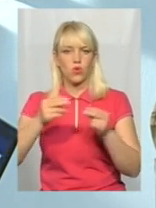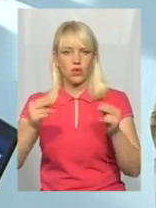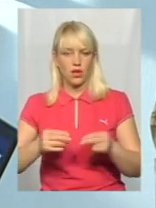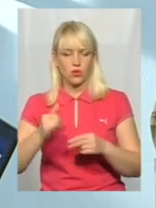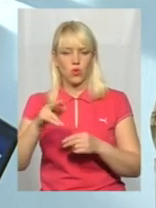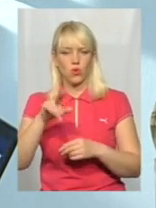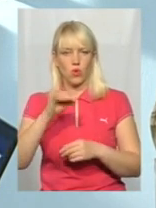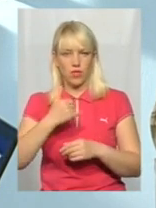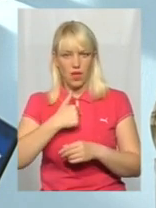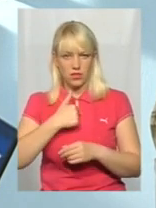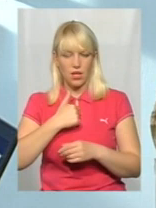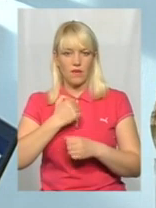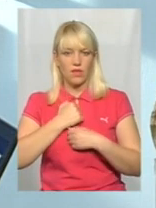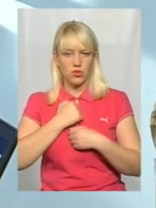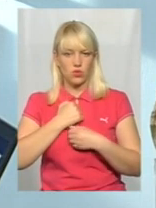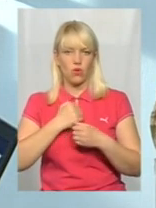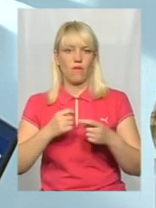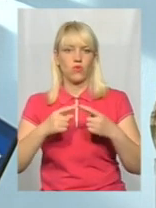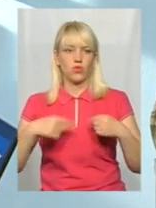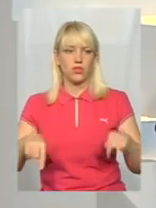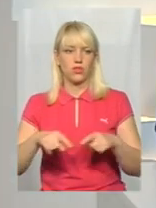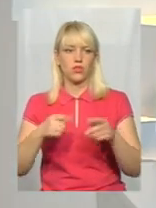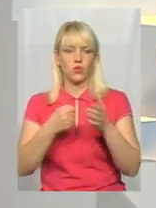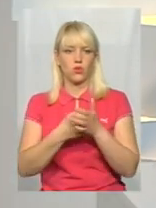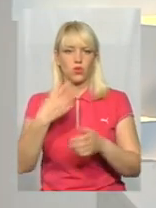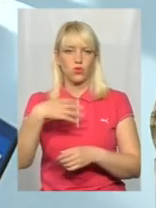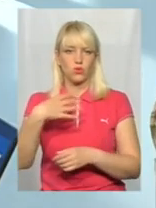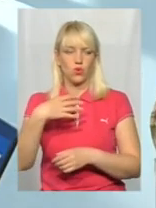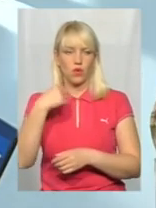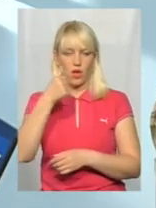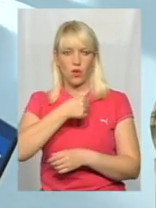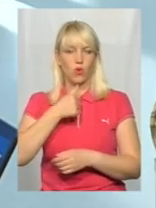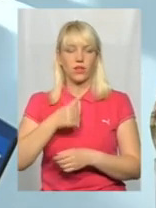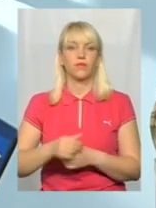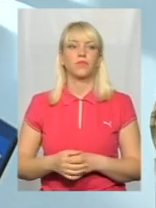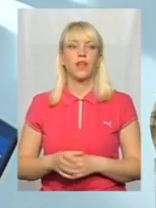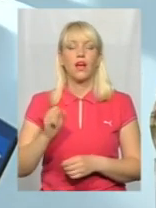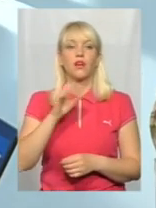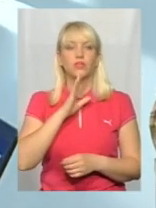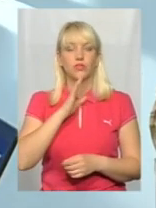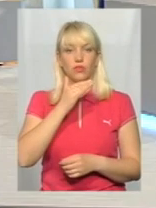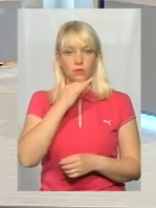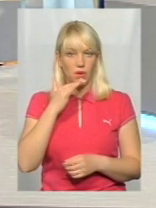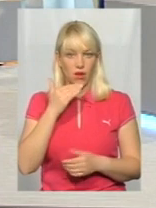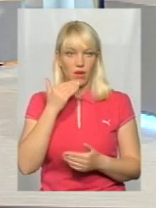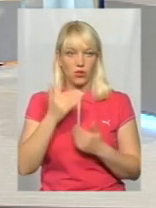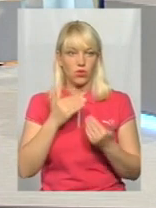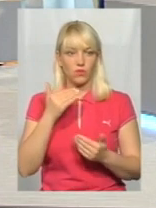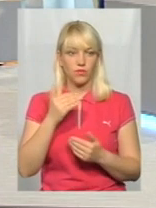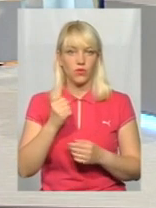НАСУ військову частину до 40 років. До 40 років? До 40 років, так. А жінок багато? Саме у силах